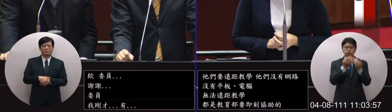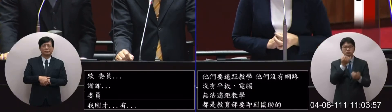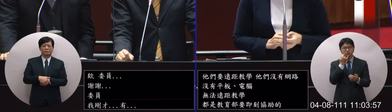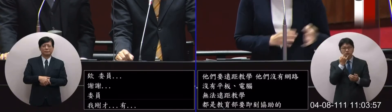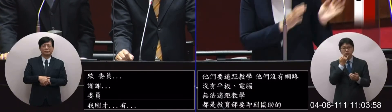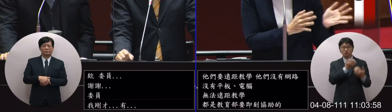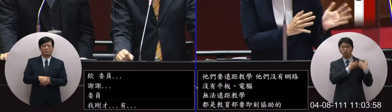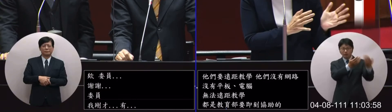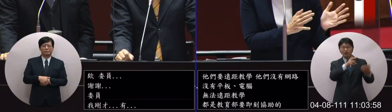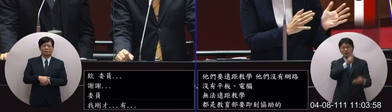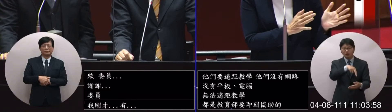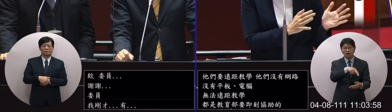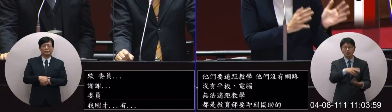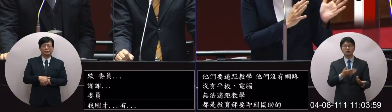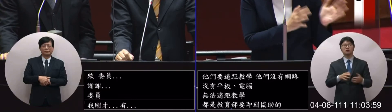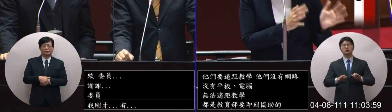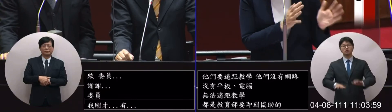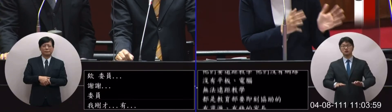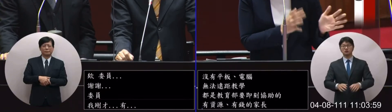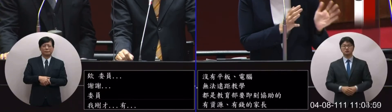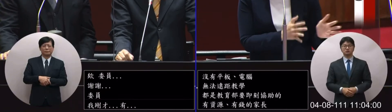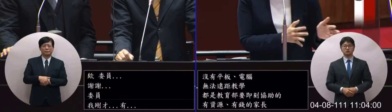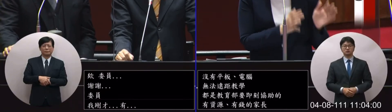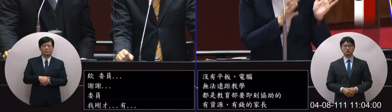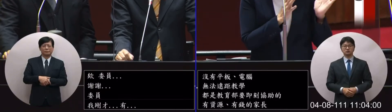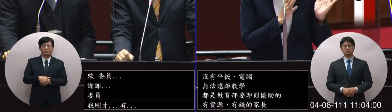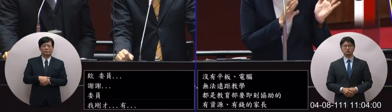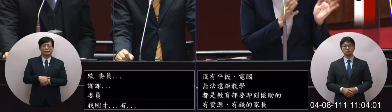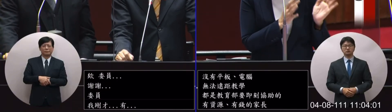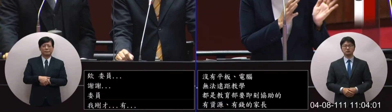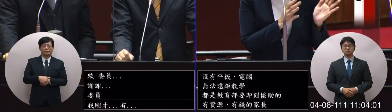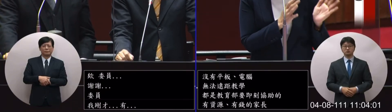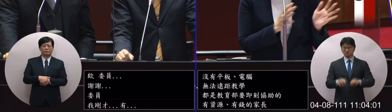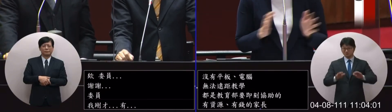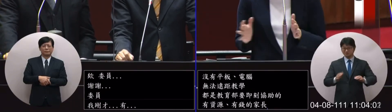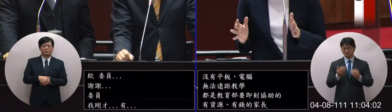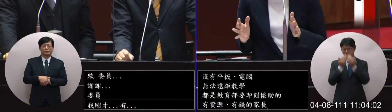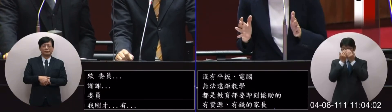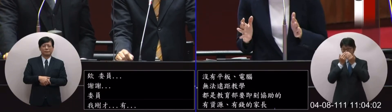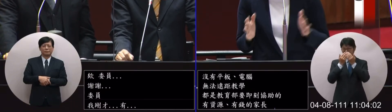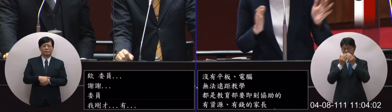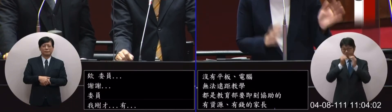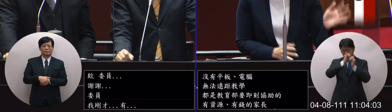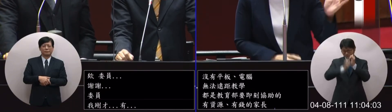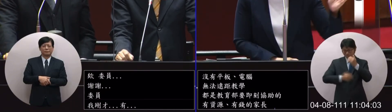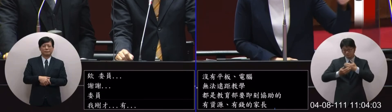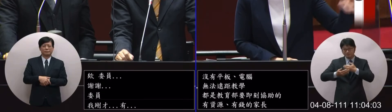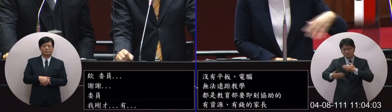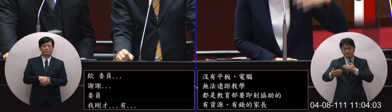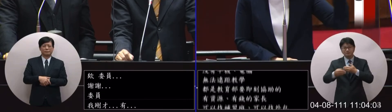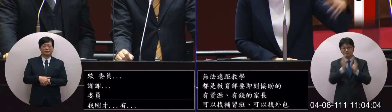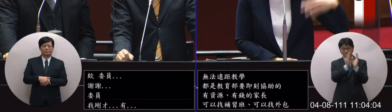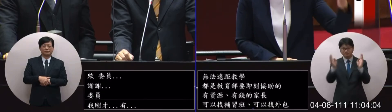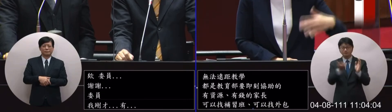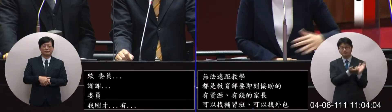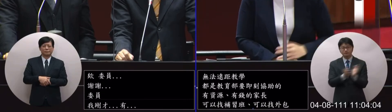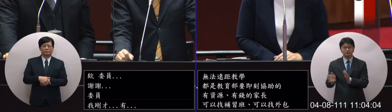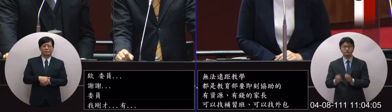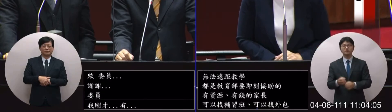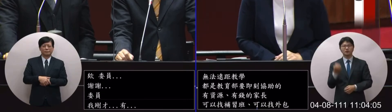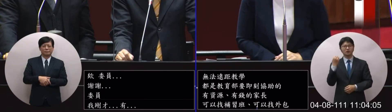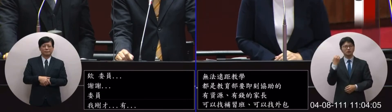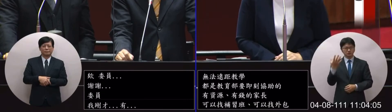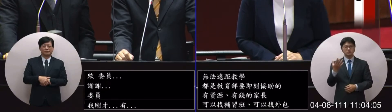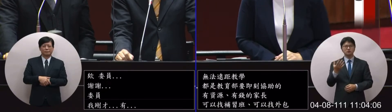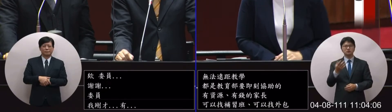不知道嗎現在啊為了這個做學習歷程檔案啊有已經新創立的一個